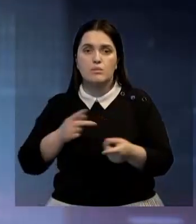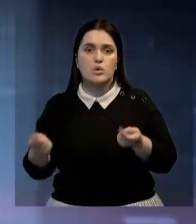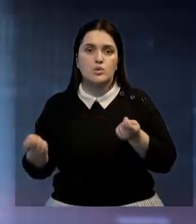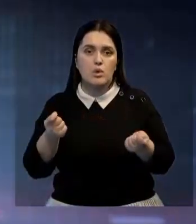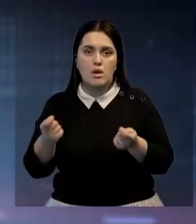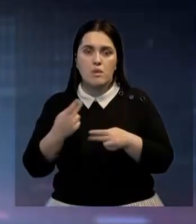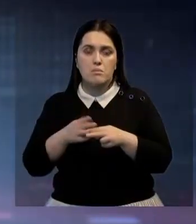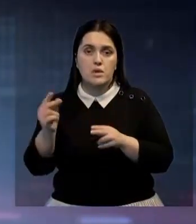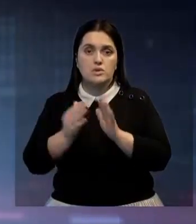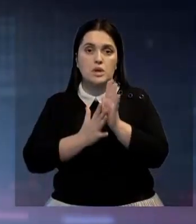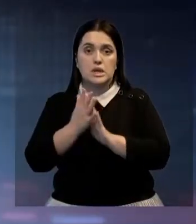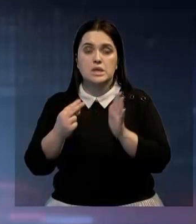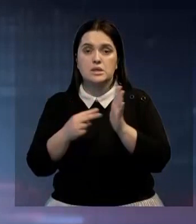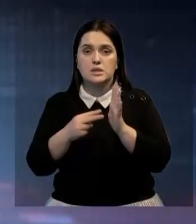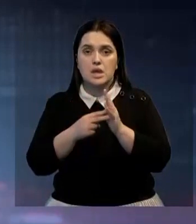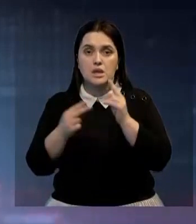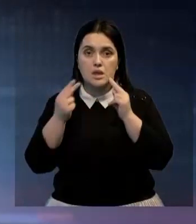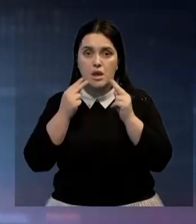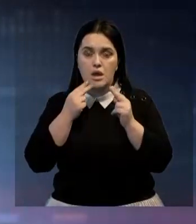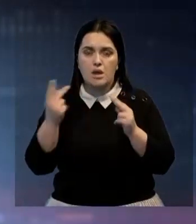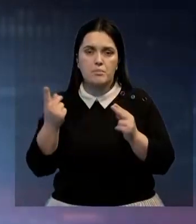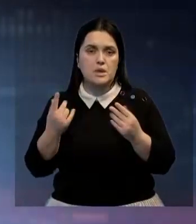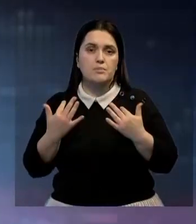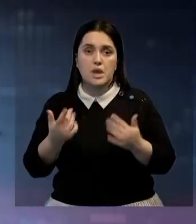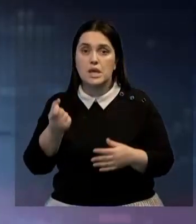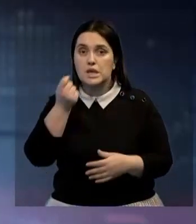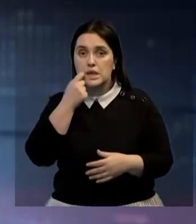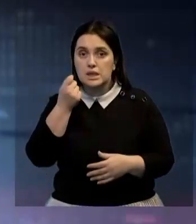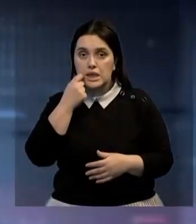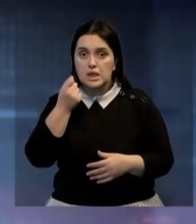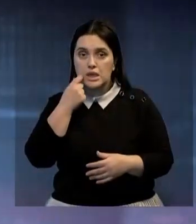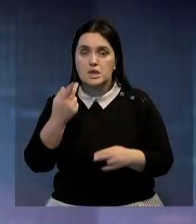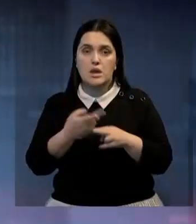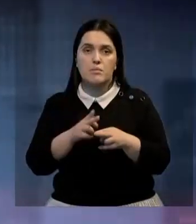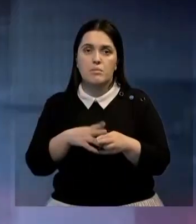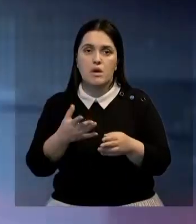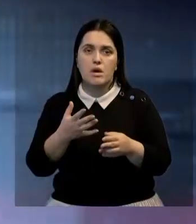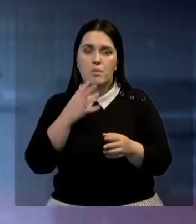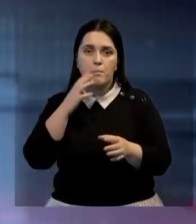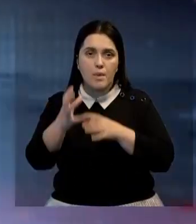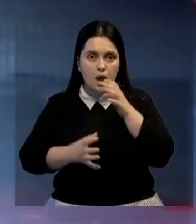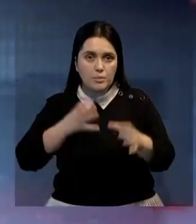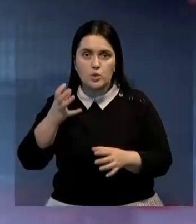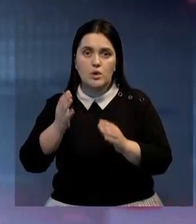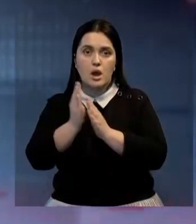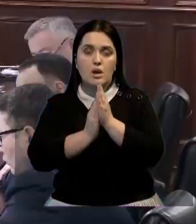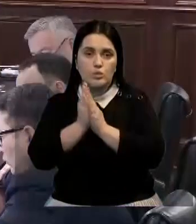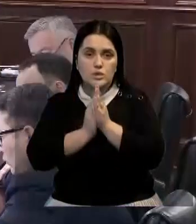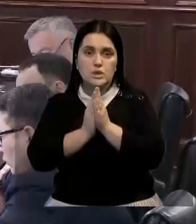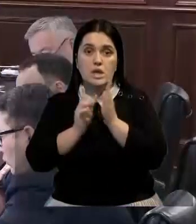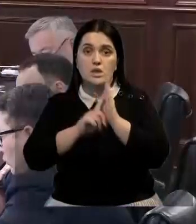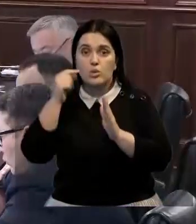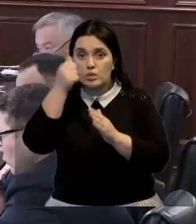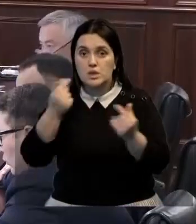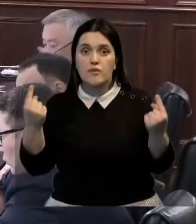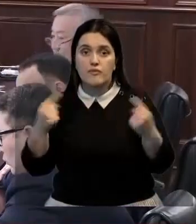раскритиковал работу чиновников, допустивших рост цен на продукты первой необходимости. Это яйца, томаты и огурцы. Напомню, с начала